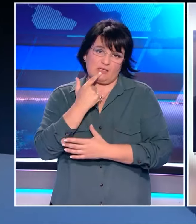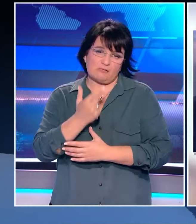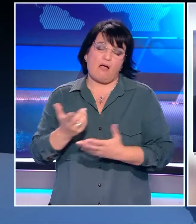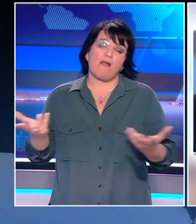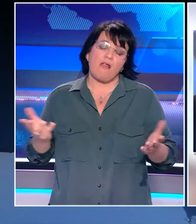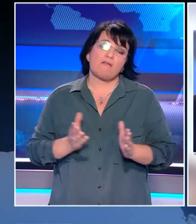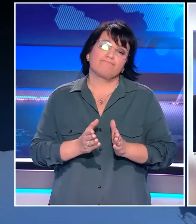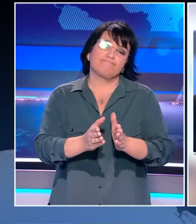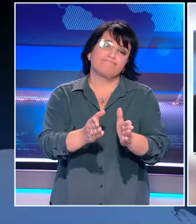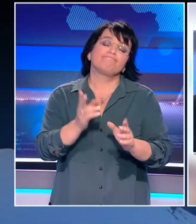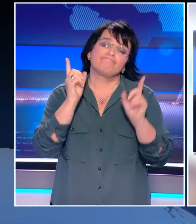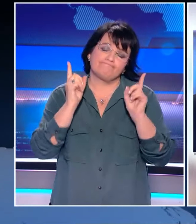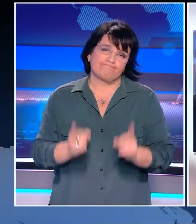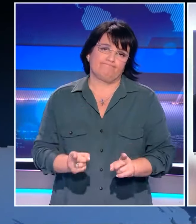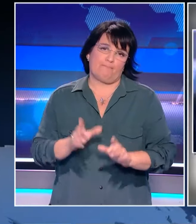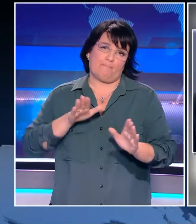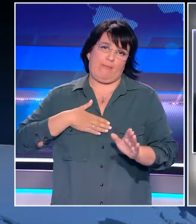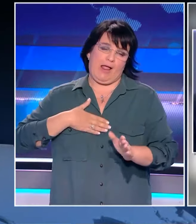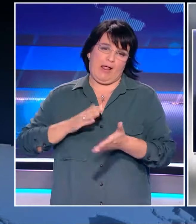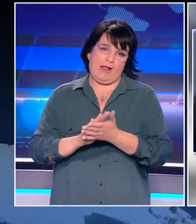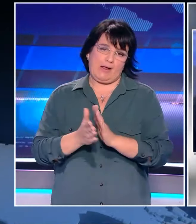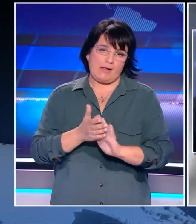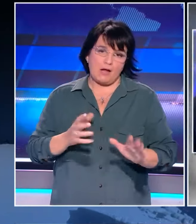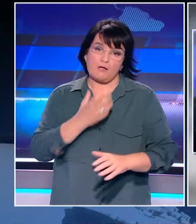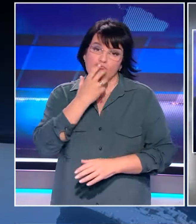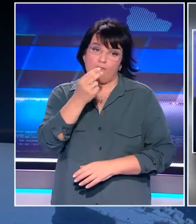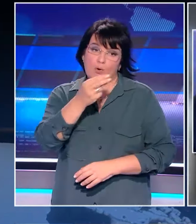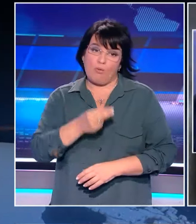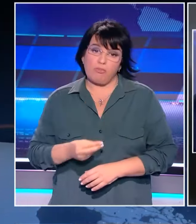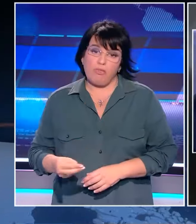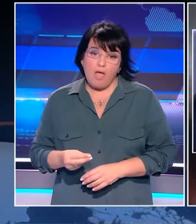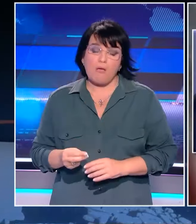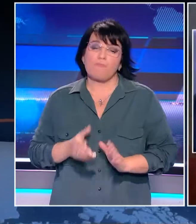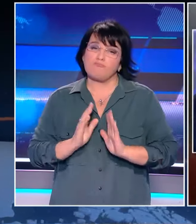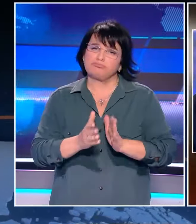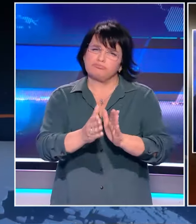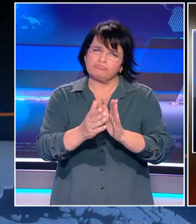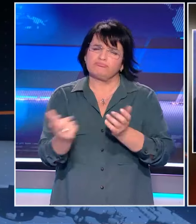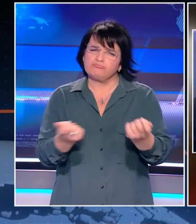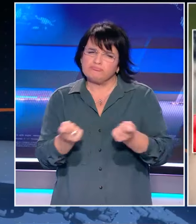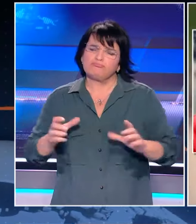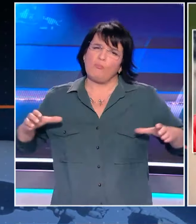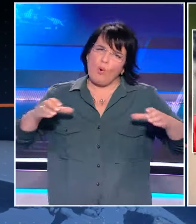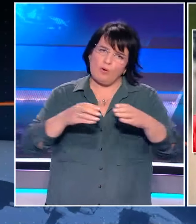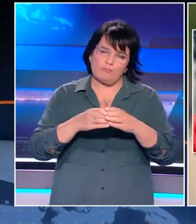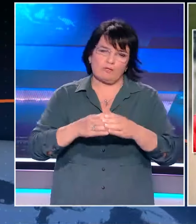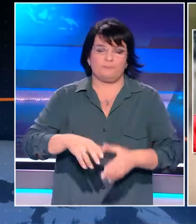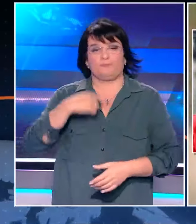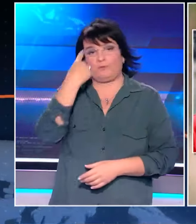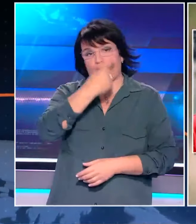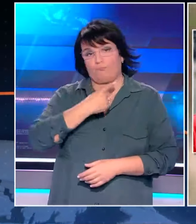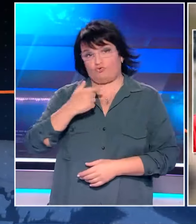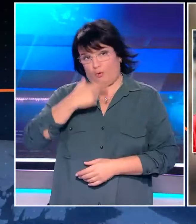αναπόφευτη, καθότι είναι προφανές ότι διδικά σε τέτοια σοβαρά θέματα, πάμε συνδεταγμένοι, πάμε όλοι μαζί. Σε προσωπικό